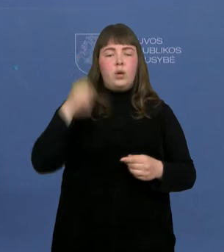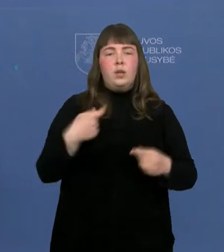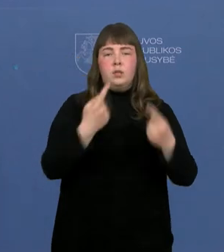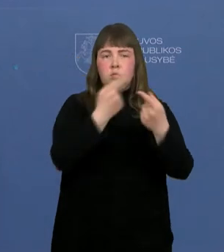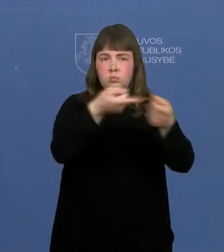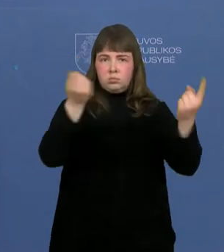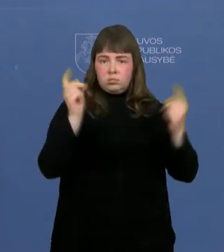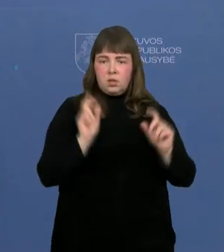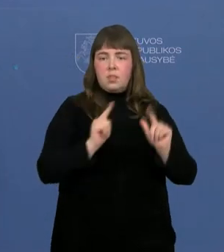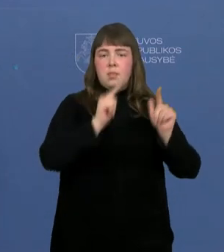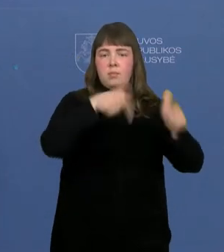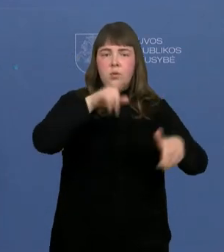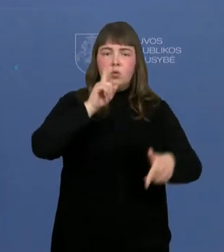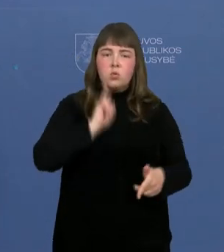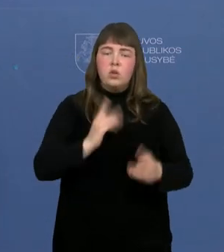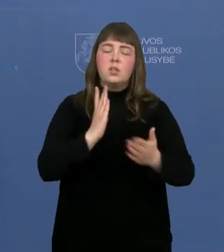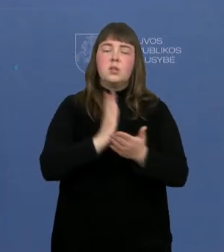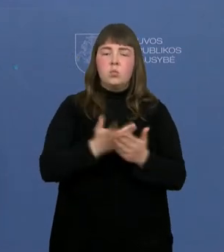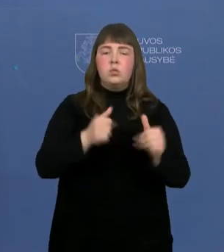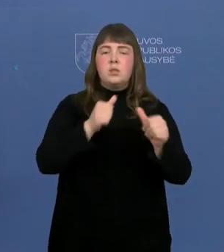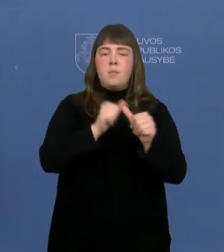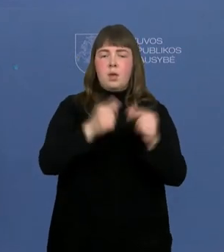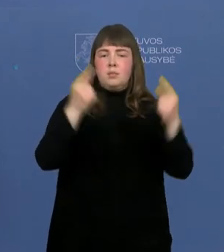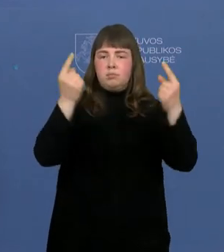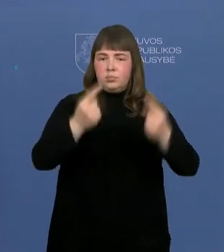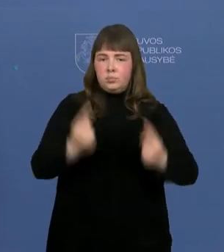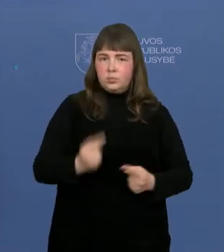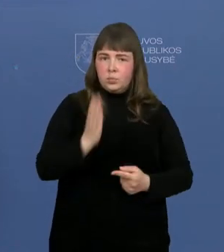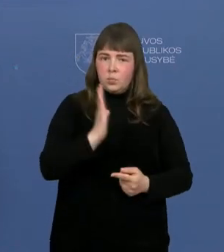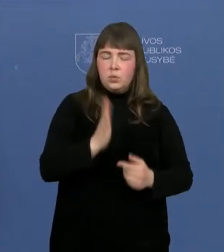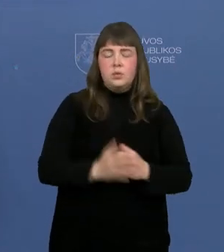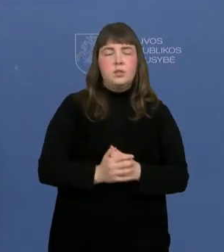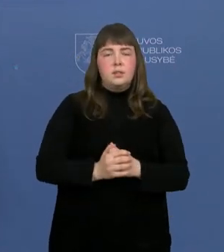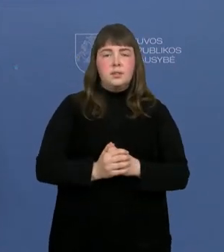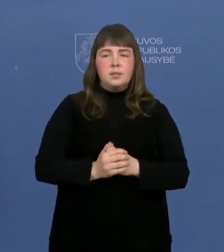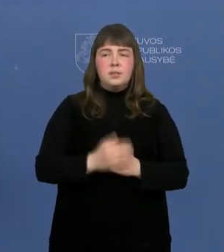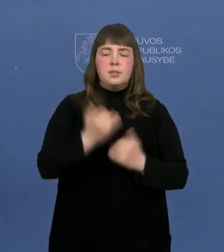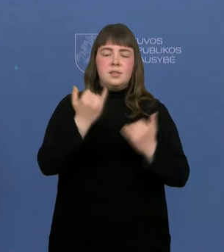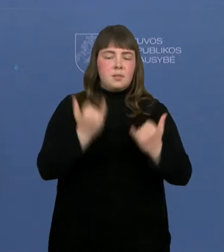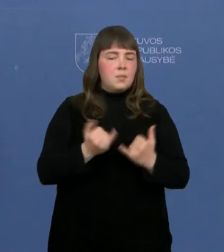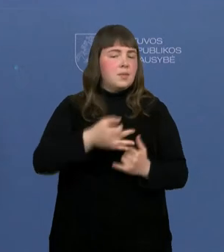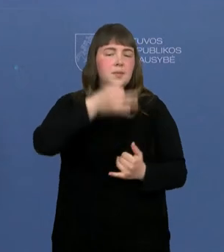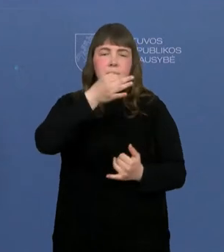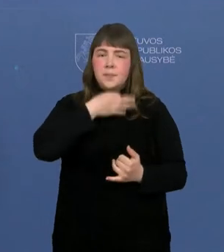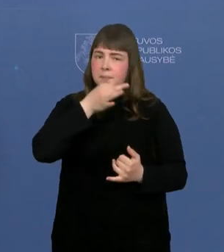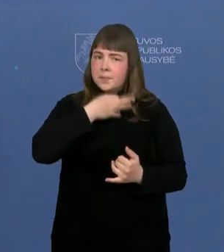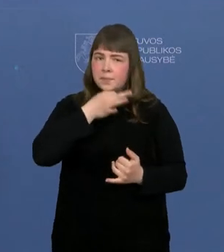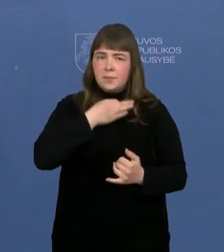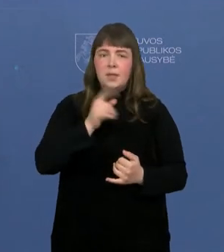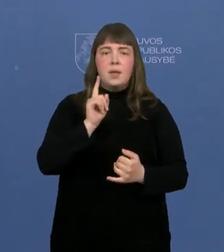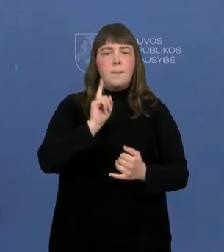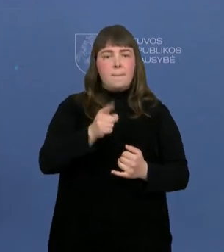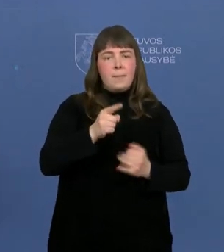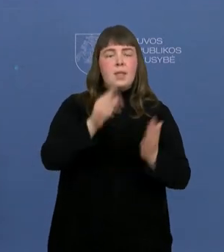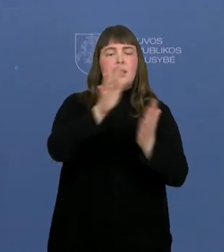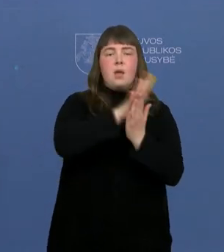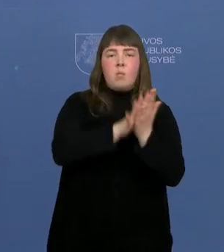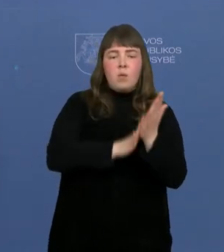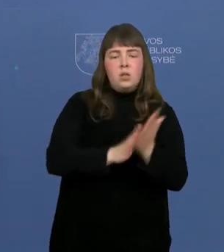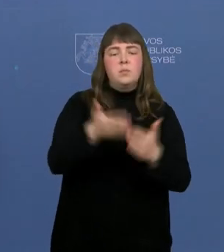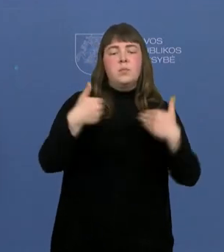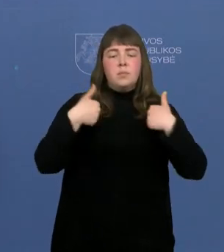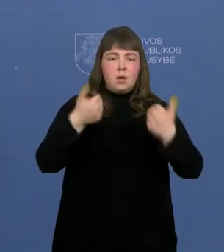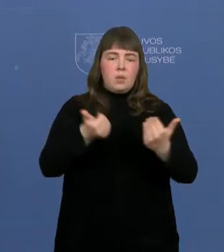tai bus toksai specialus tekstas, multidisciplininis. Mes dar jo neturime, bet jau turime prašymą ir rekomendacijas jį